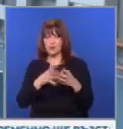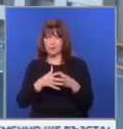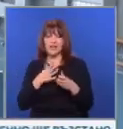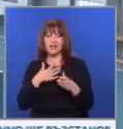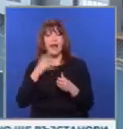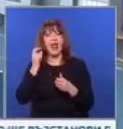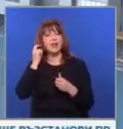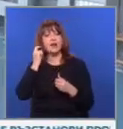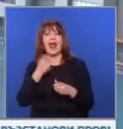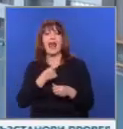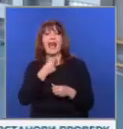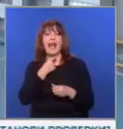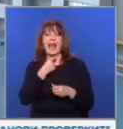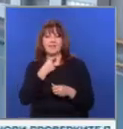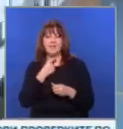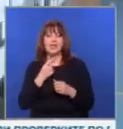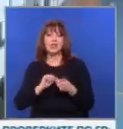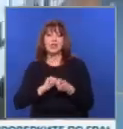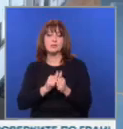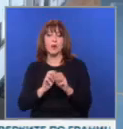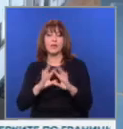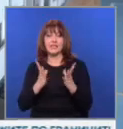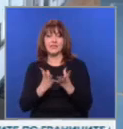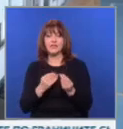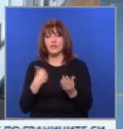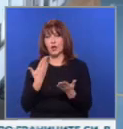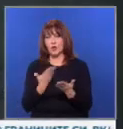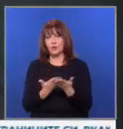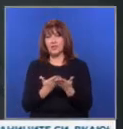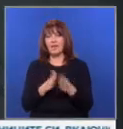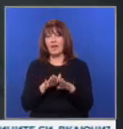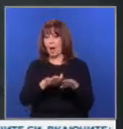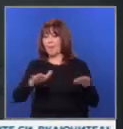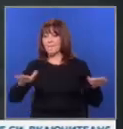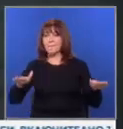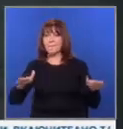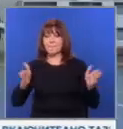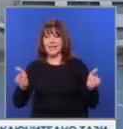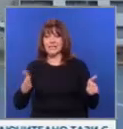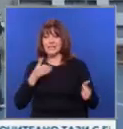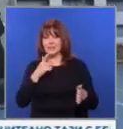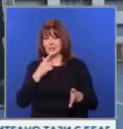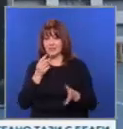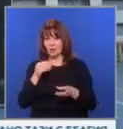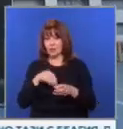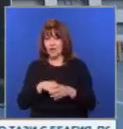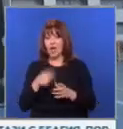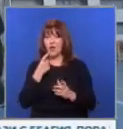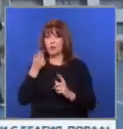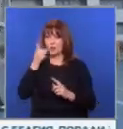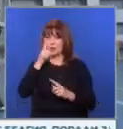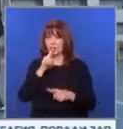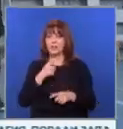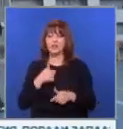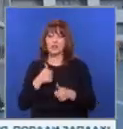на Сдружение Левски спорт за всички, което е осигурило масата за тренировки и е финансирало участието в турнира. До година учениците ще се